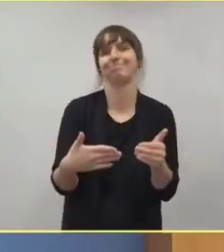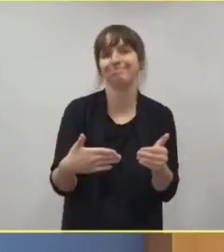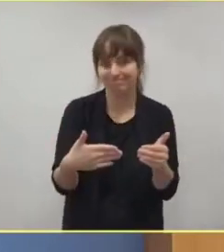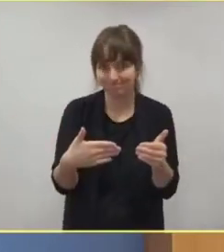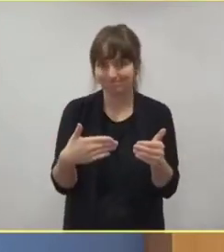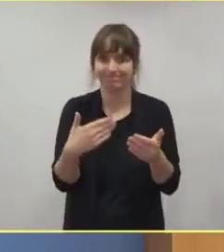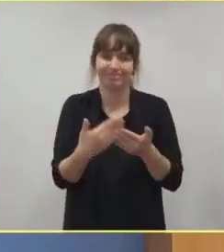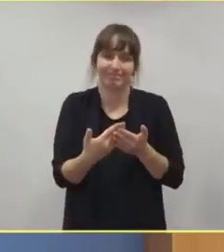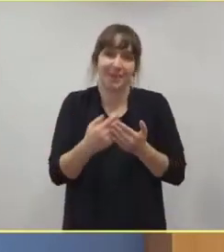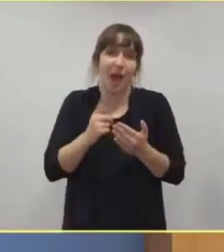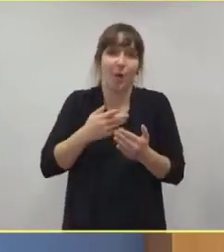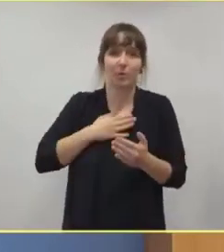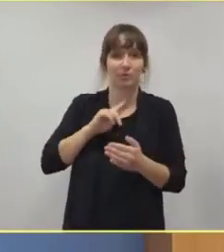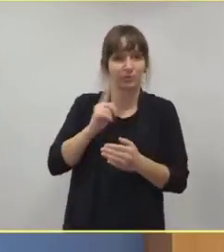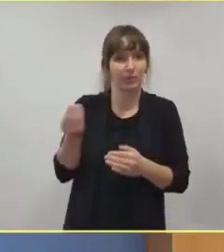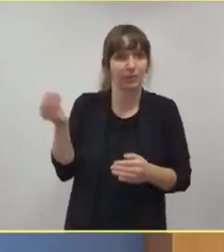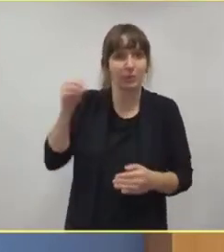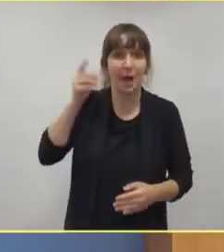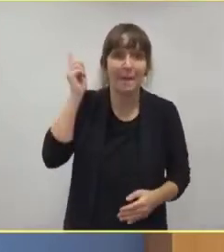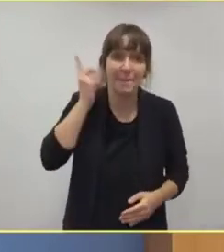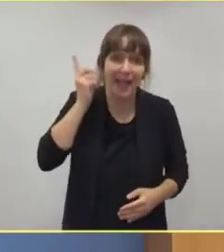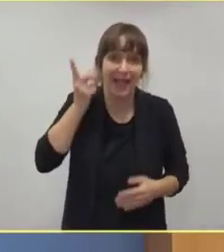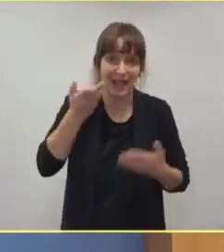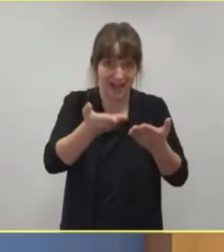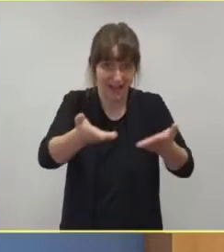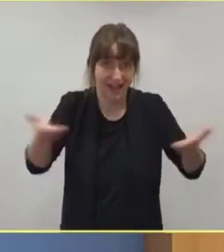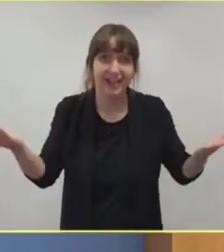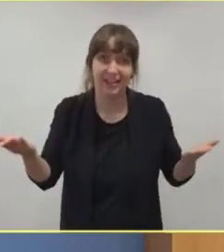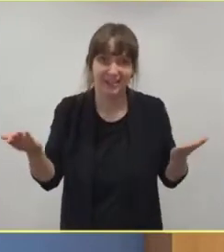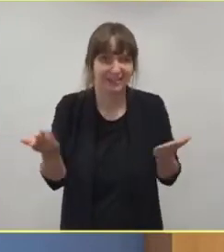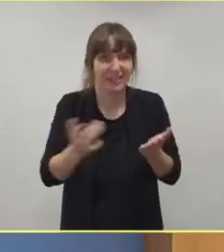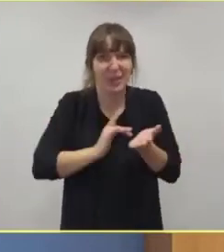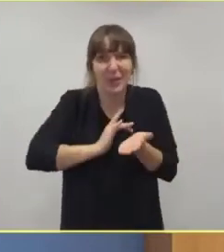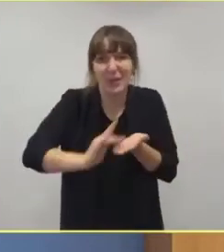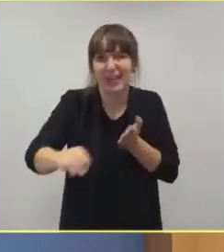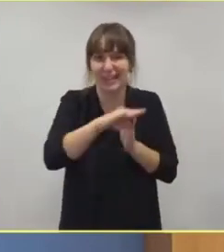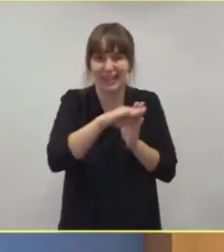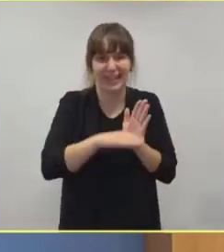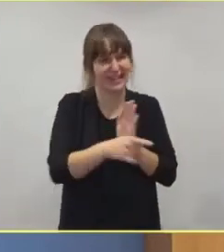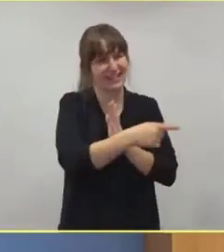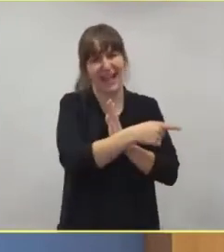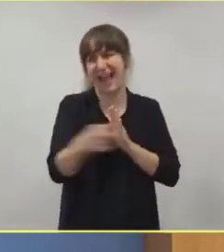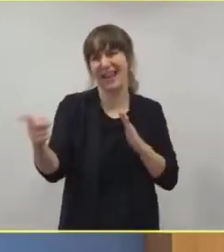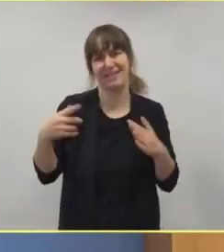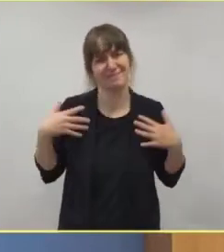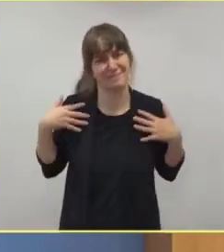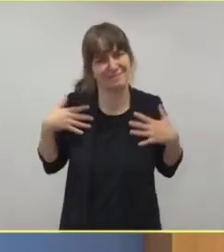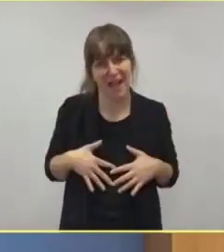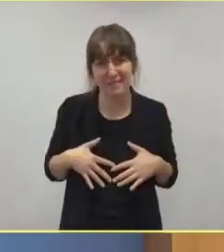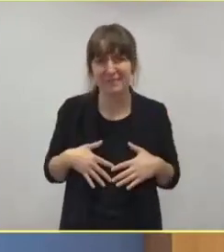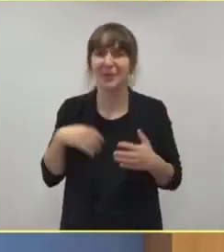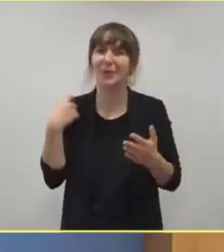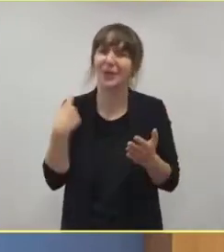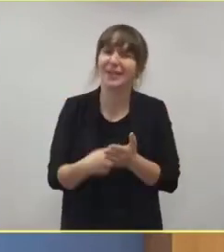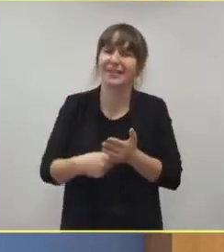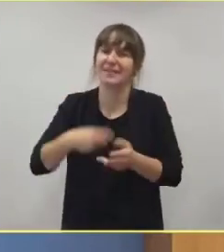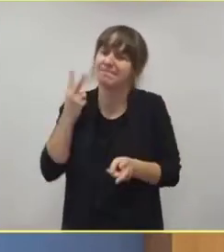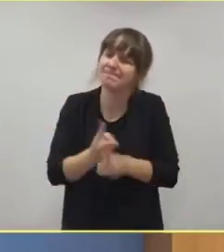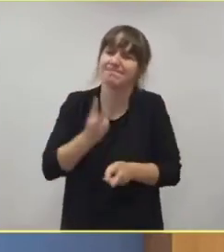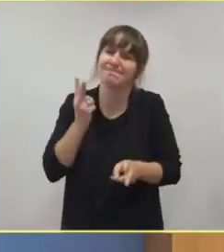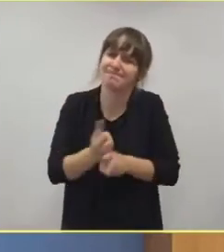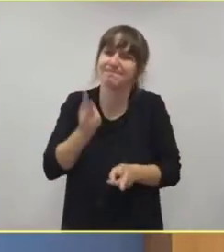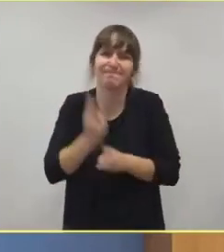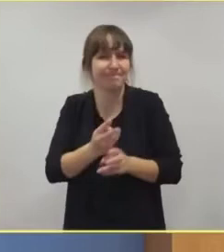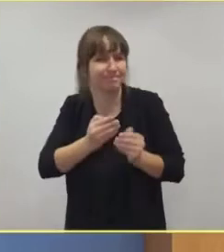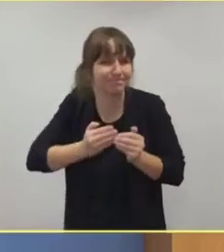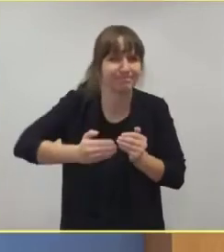Die Hygieneregeln, ja nun jeder verinnerlicht hat, haben unverändert ihre Gültigkeit. Wir können sie zwar